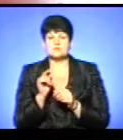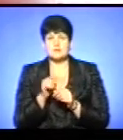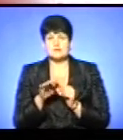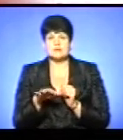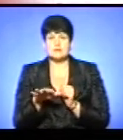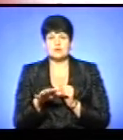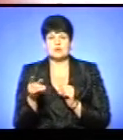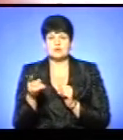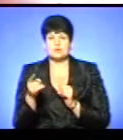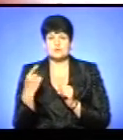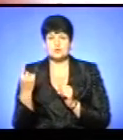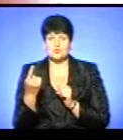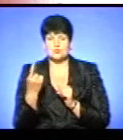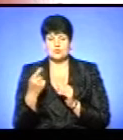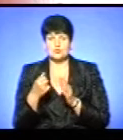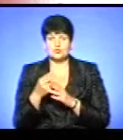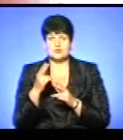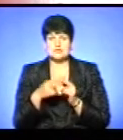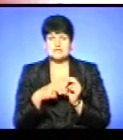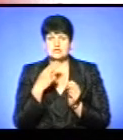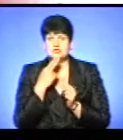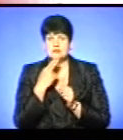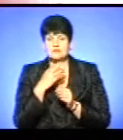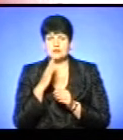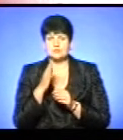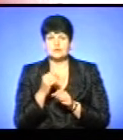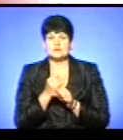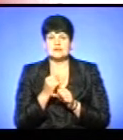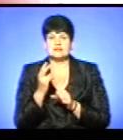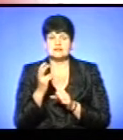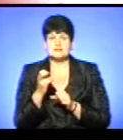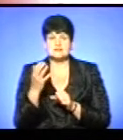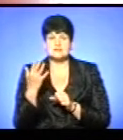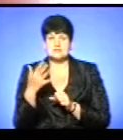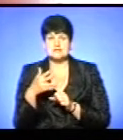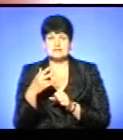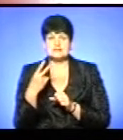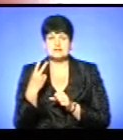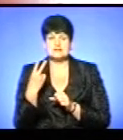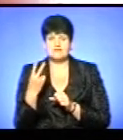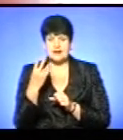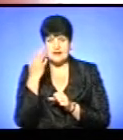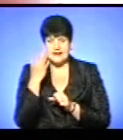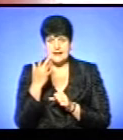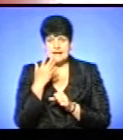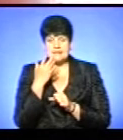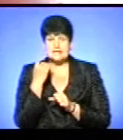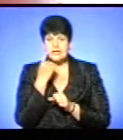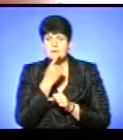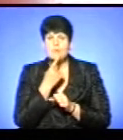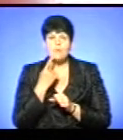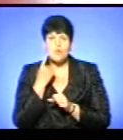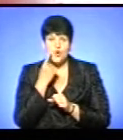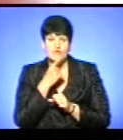території Тернопільської області до кінця червня діятиме 252 літніх мовних таборів.